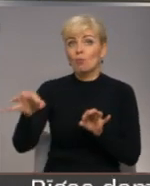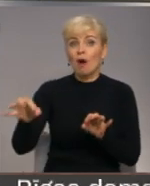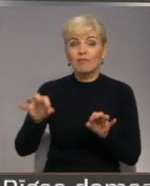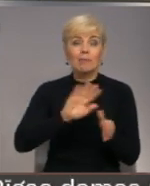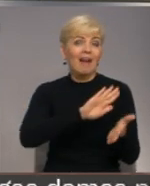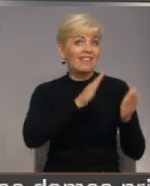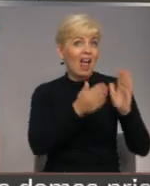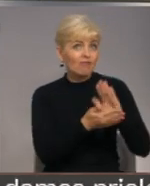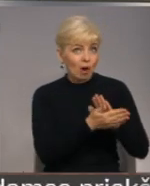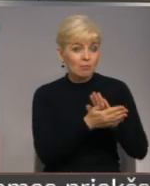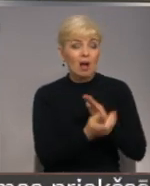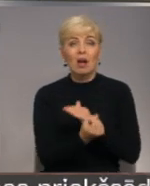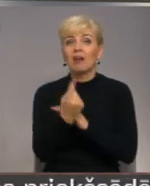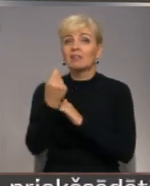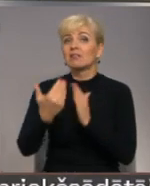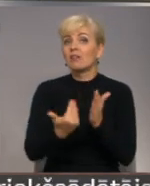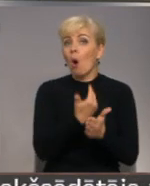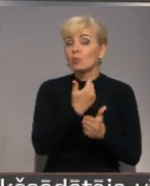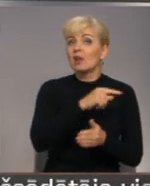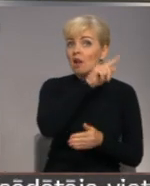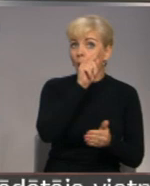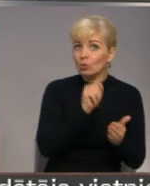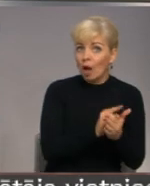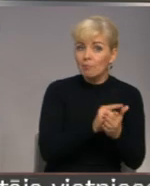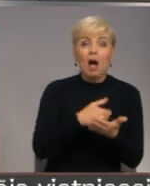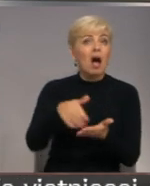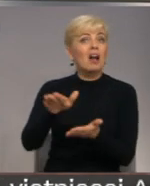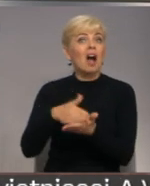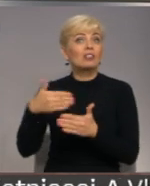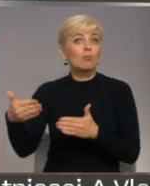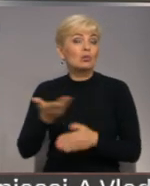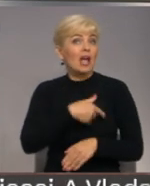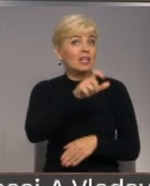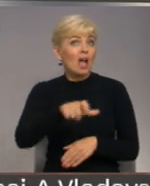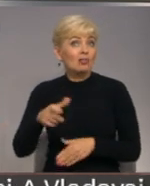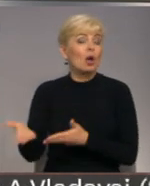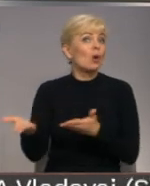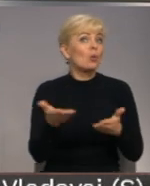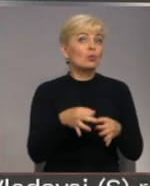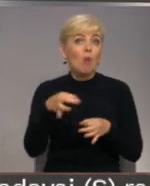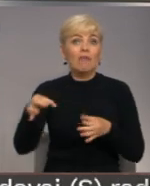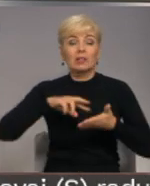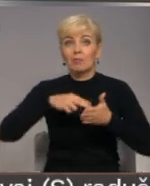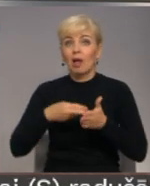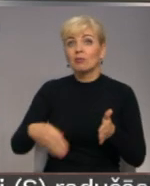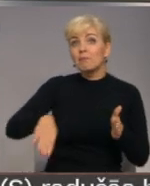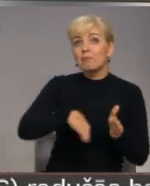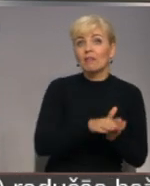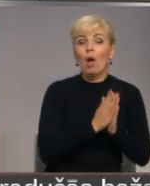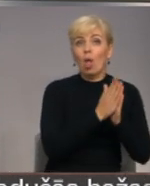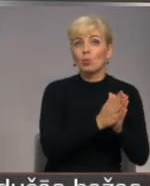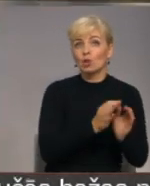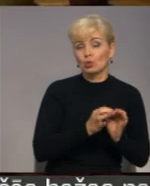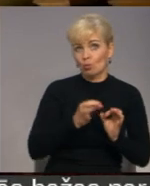joprojām ir daudz arī Kārsavas puses iedzīvotājiem, kur novadu planots pievienot lūdzas novadam. Vairāk Latgās kolēģi.